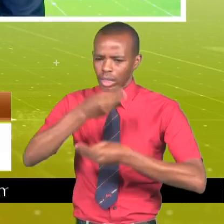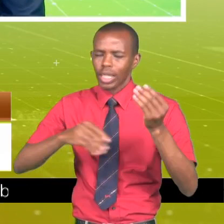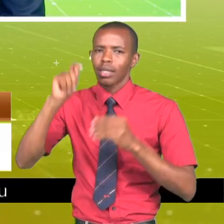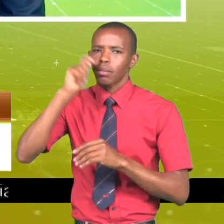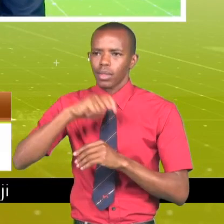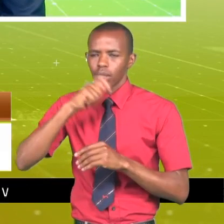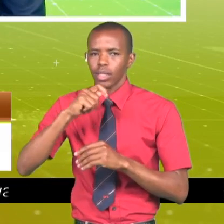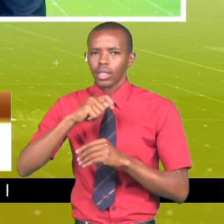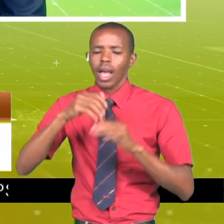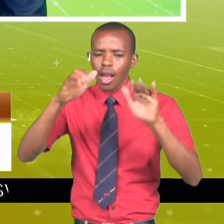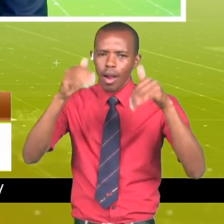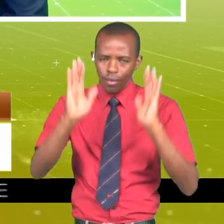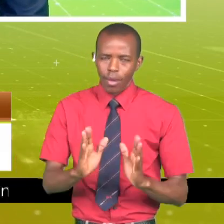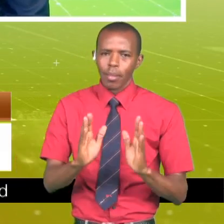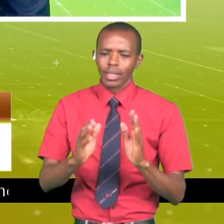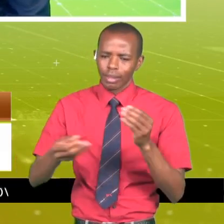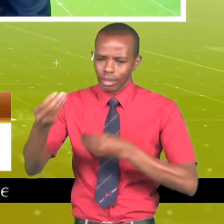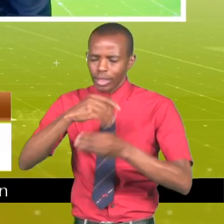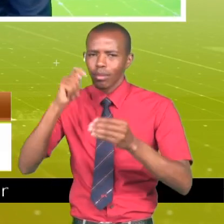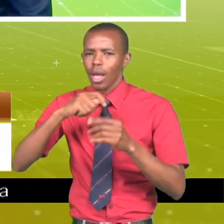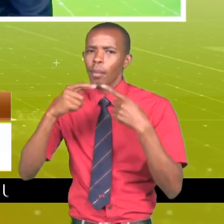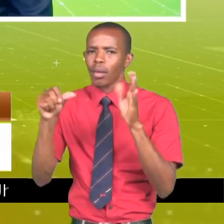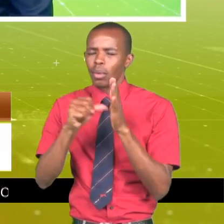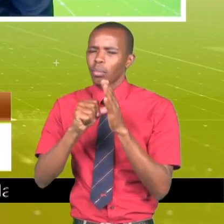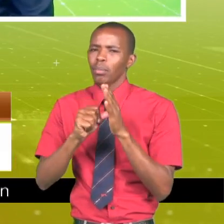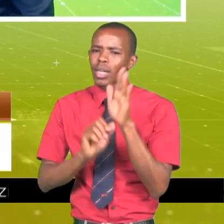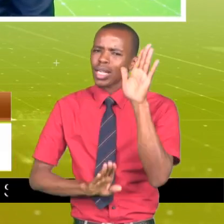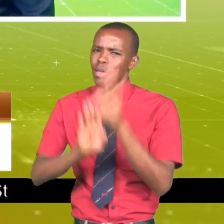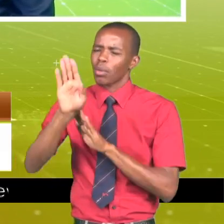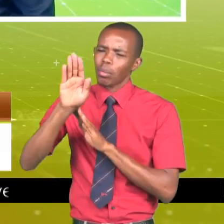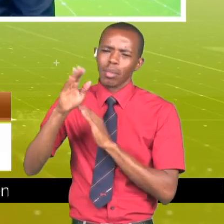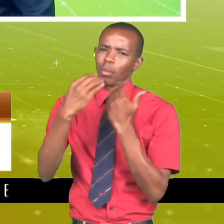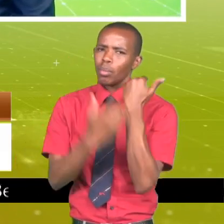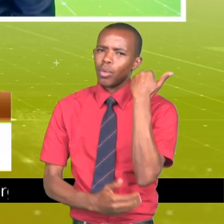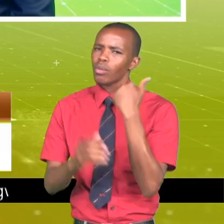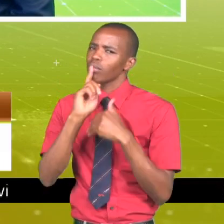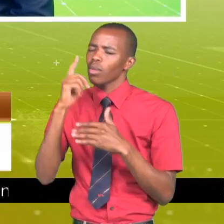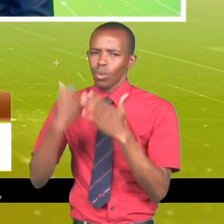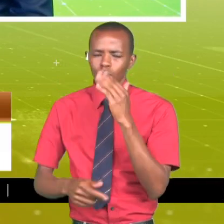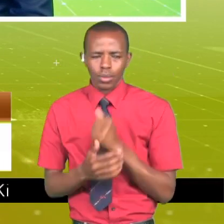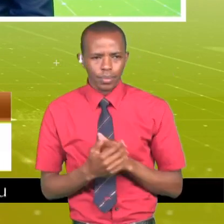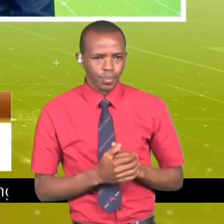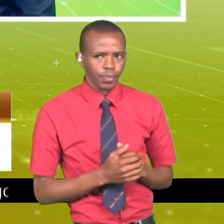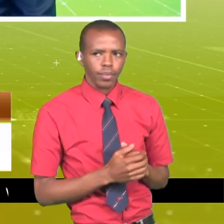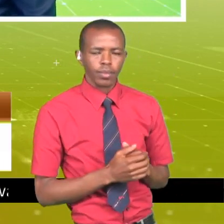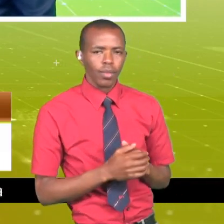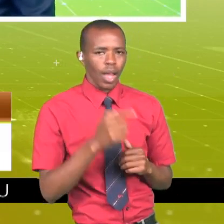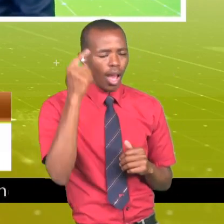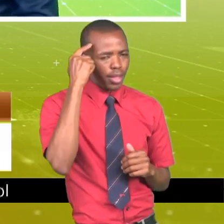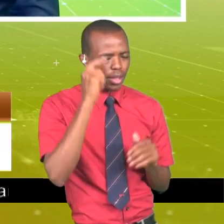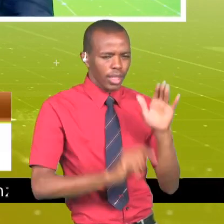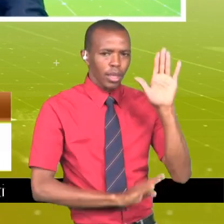ndiyo wakulima wanauza meraa. Lakini kuna tatizo, maendeleo ni duuni sana. Utezungumzi aje hili? Kwa mwisho kabisa. Nathani kwa